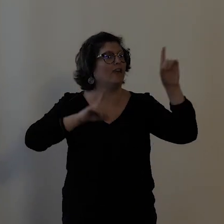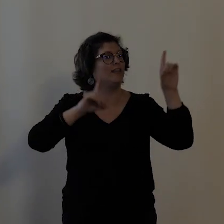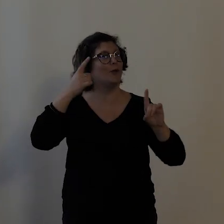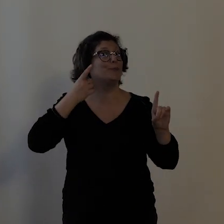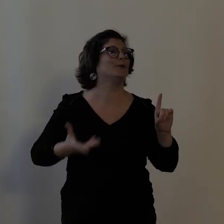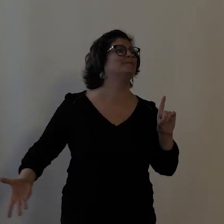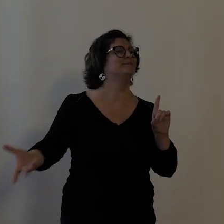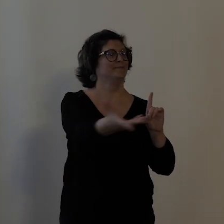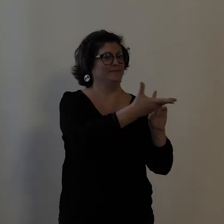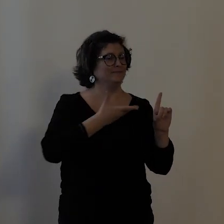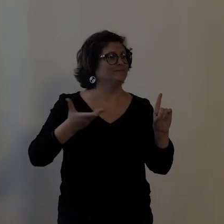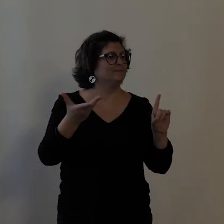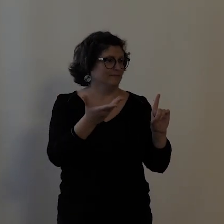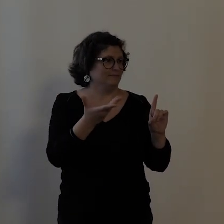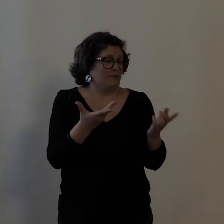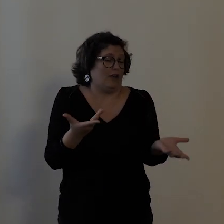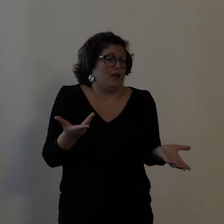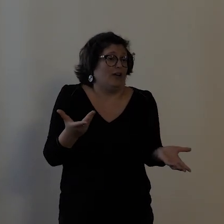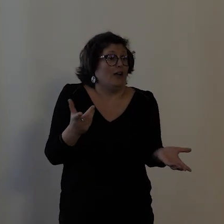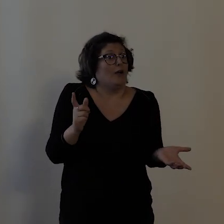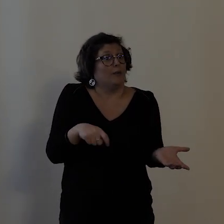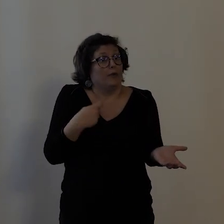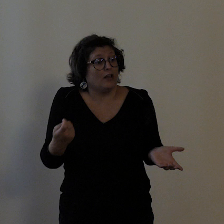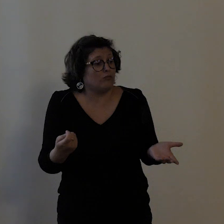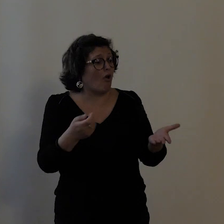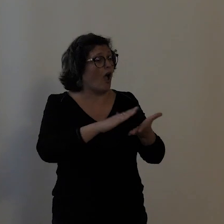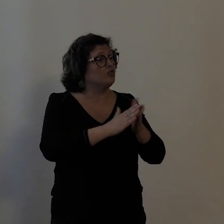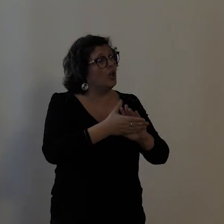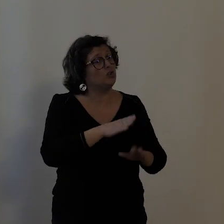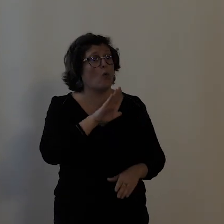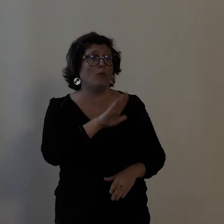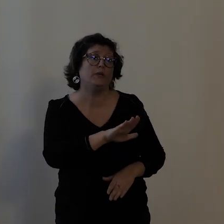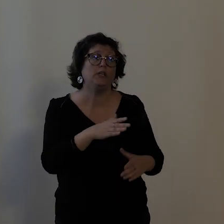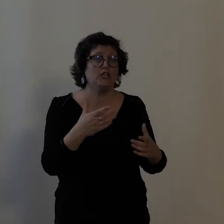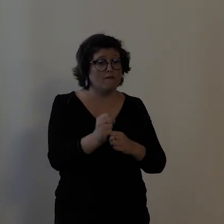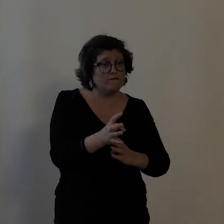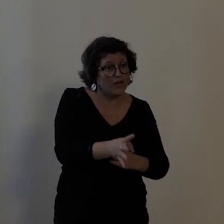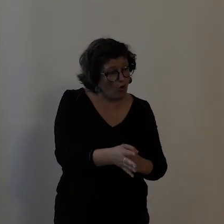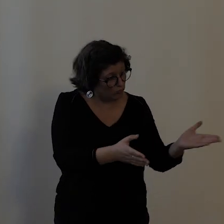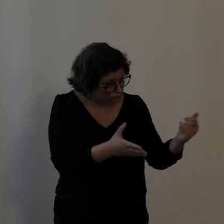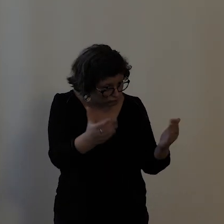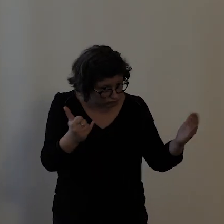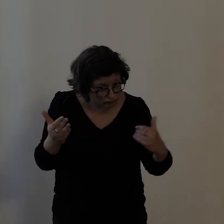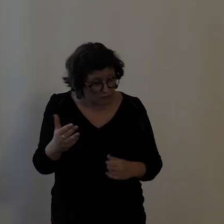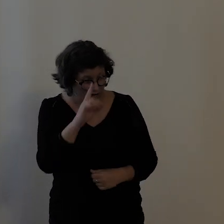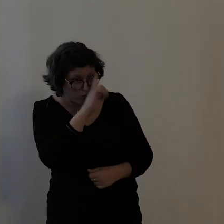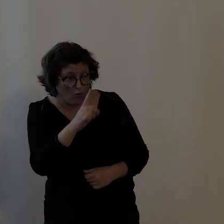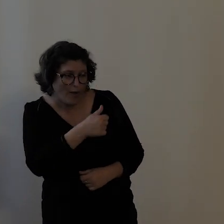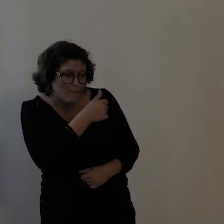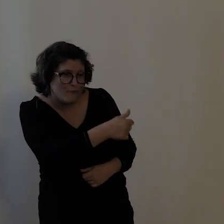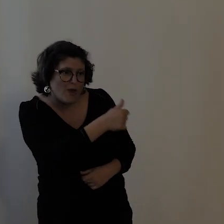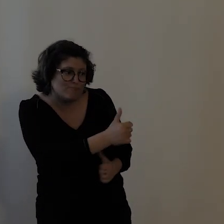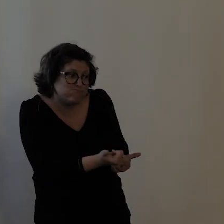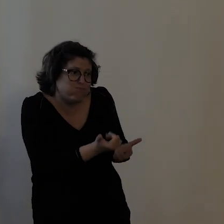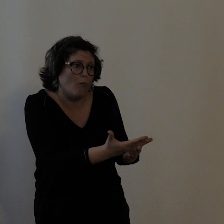la municipalité invitera les clubs cyclistes à organiser des courses cyclistes de quartier